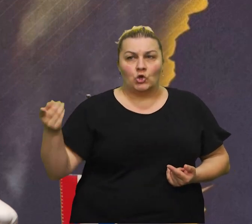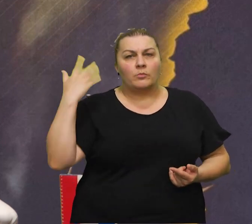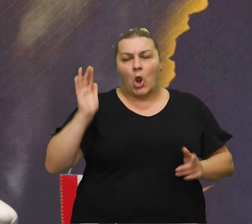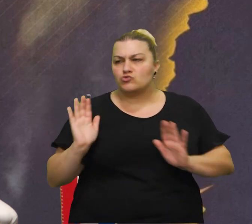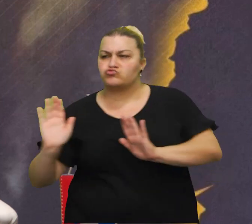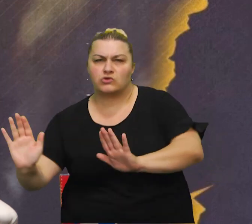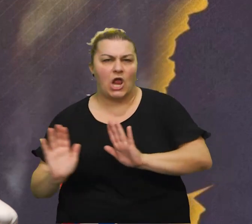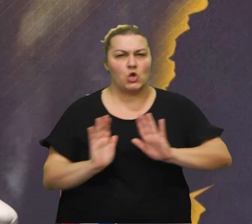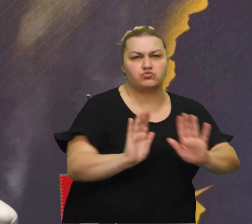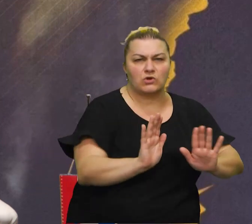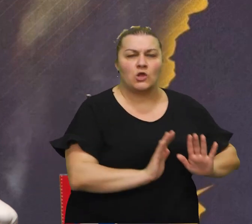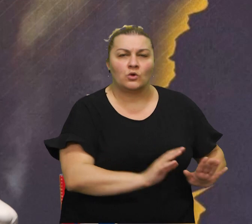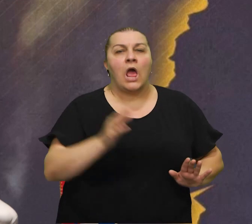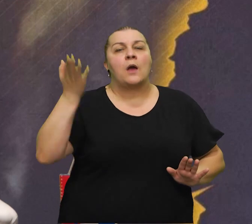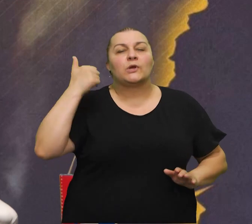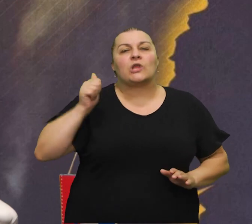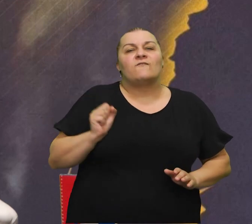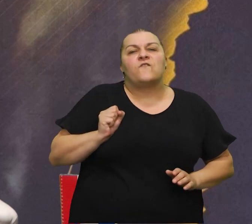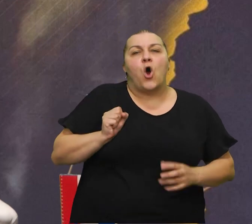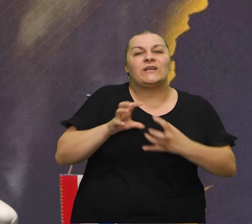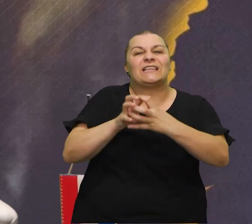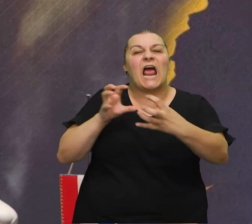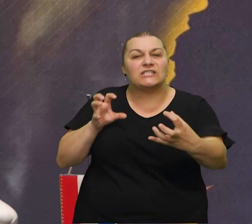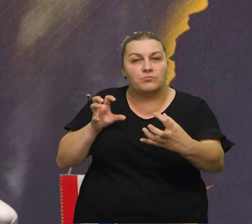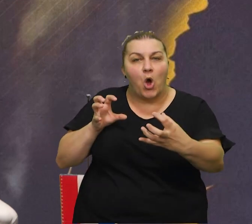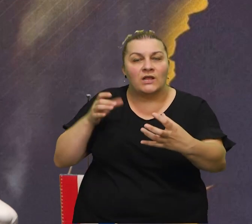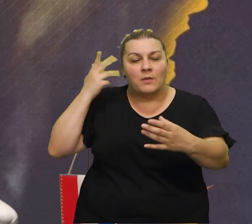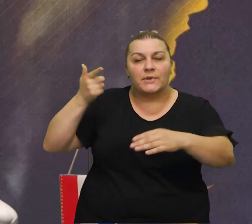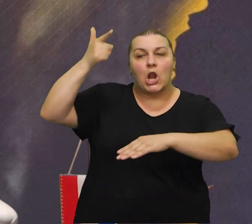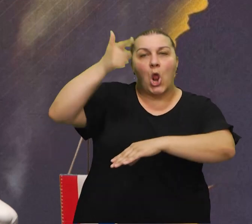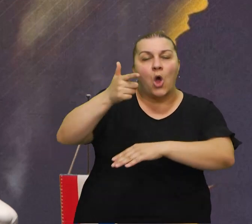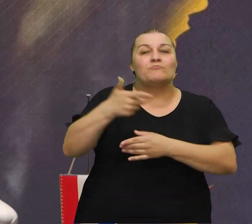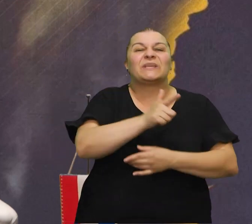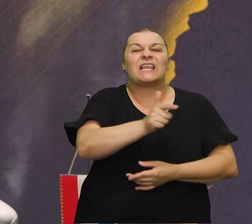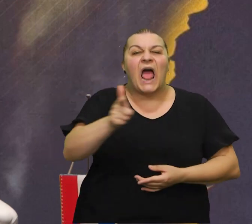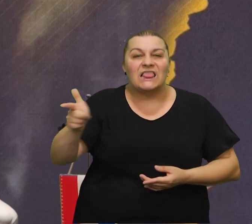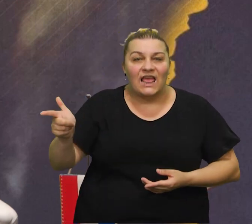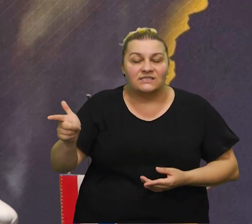onda je sve to bilo guranje, guranje, to je bilo jedan vojni transporter, koji je imao na sebi metraljezi.